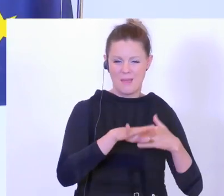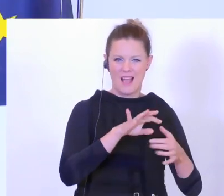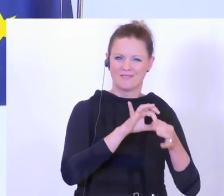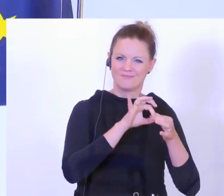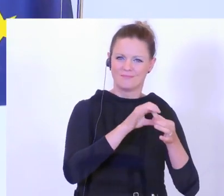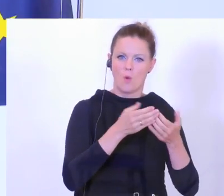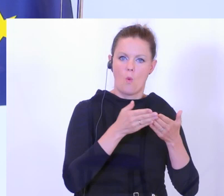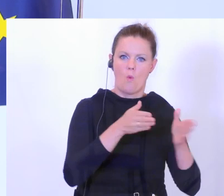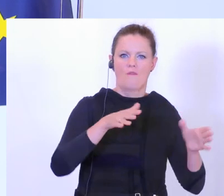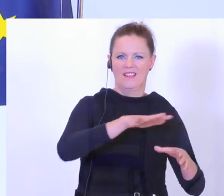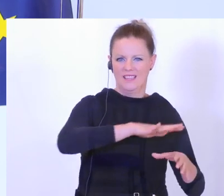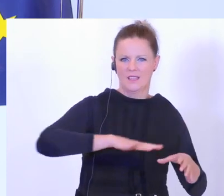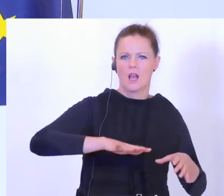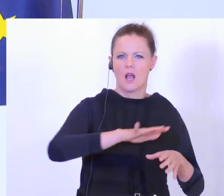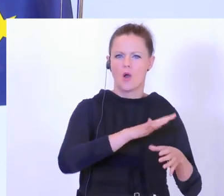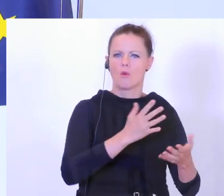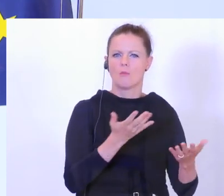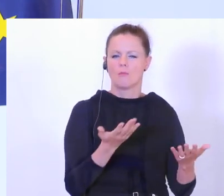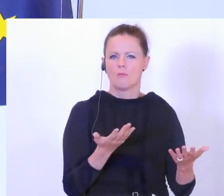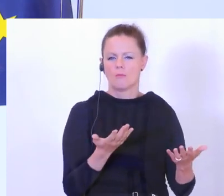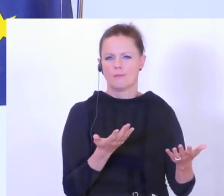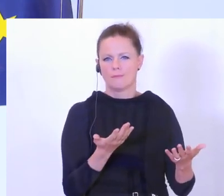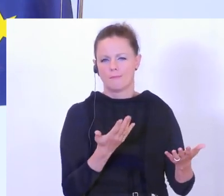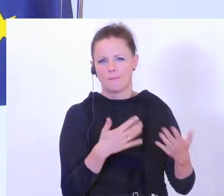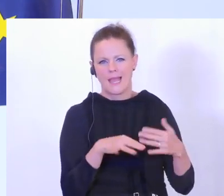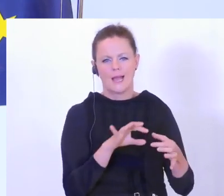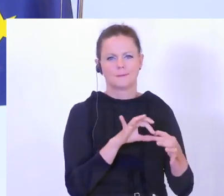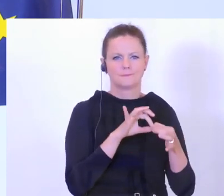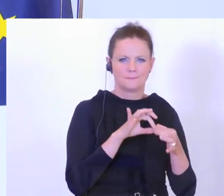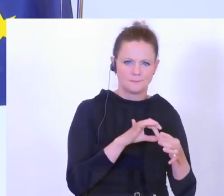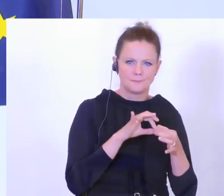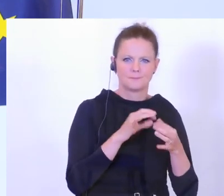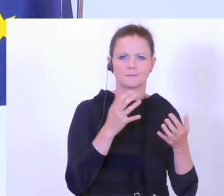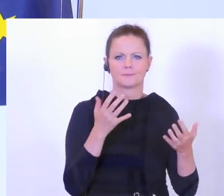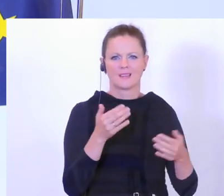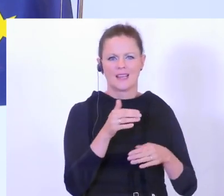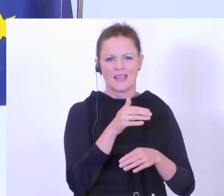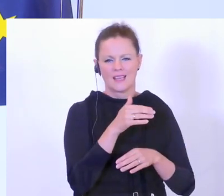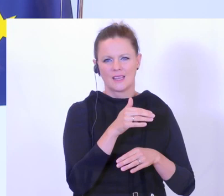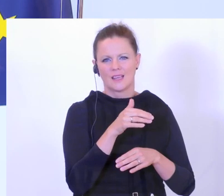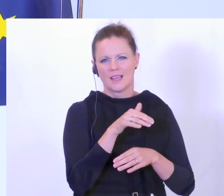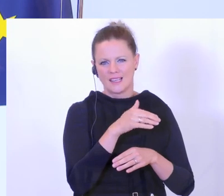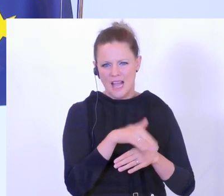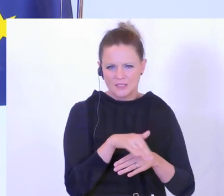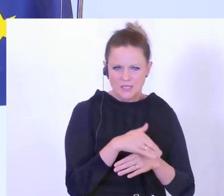Raum ab, eher im Bereich von Gastwirtschaften und